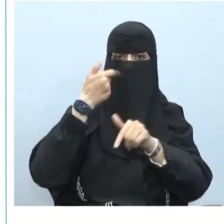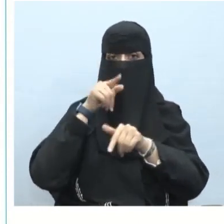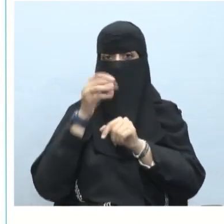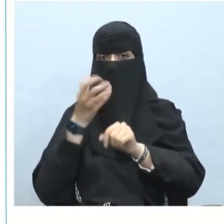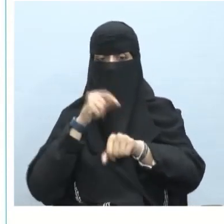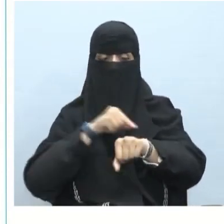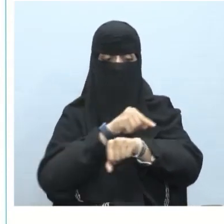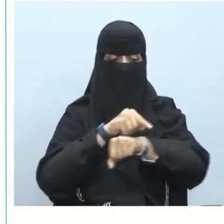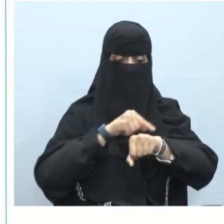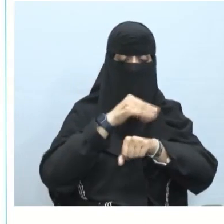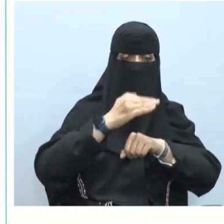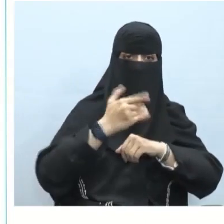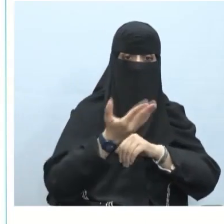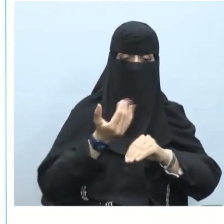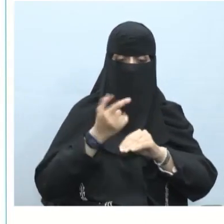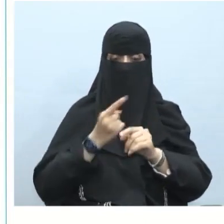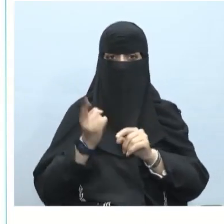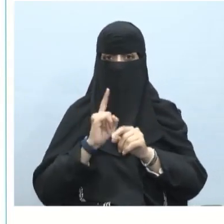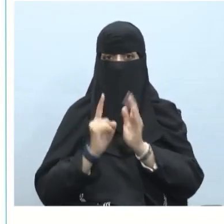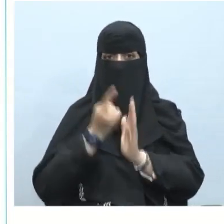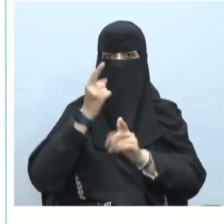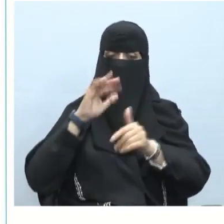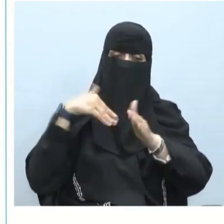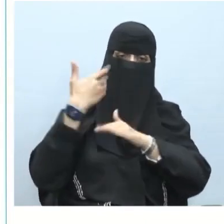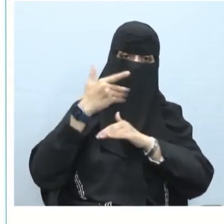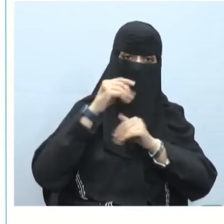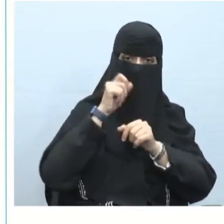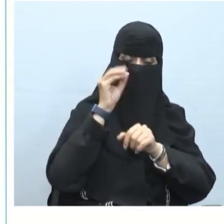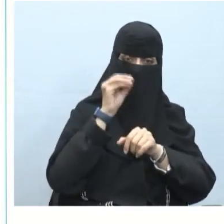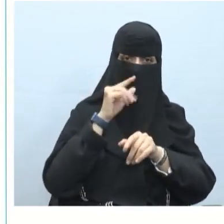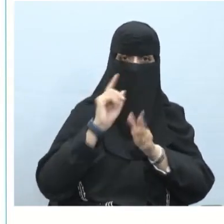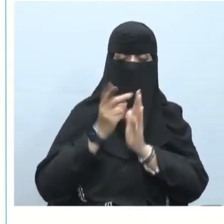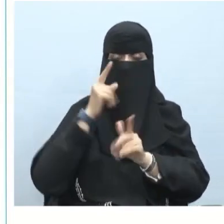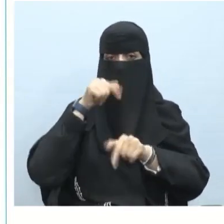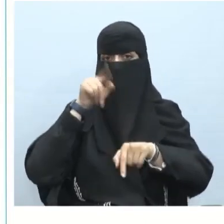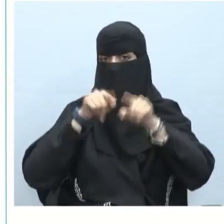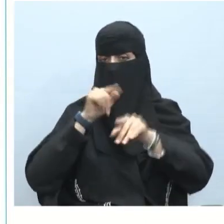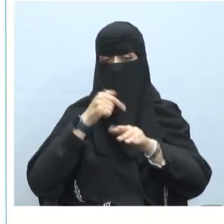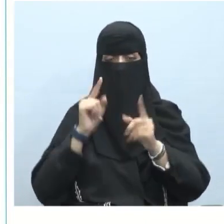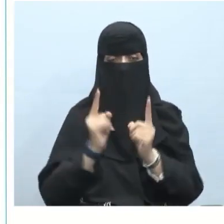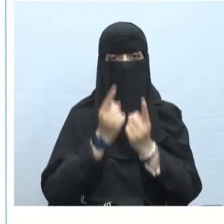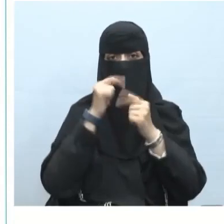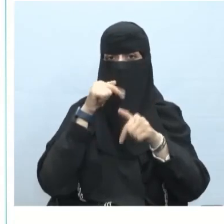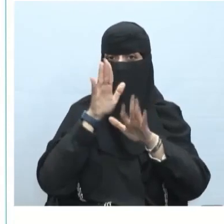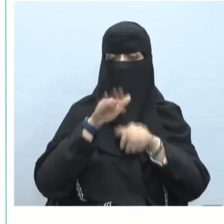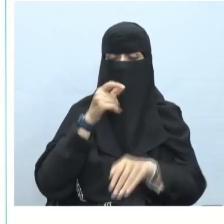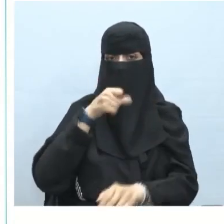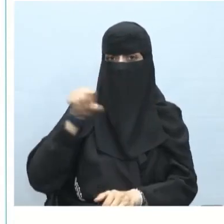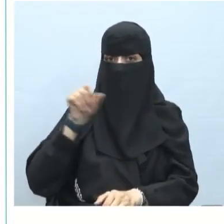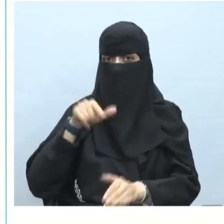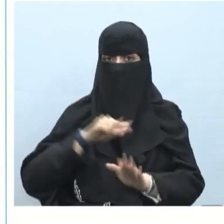أخذت وقت قدم الإرشاد أو قدم النصيحة لا بأس في ذلك فالواو تفيد عدم